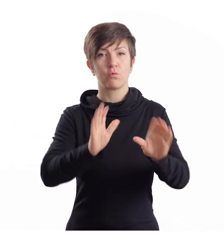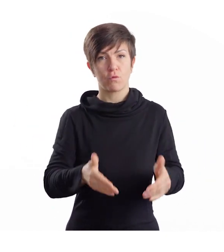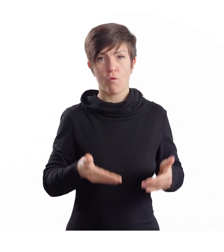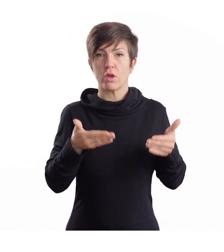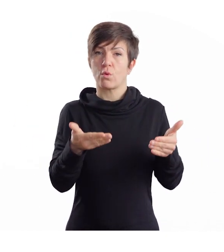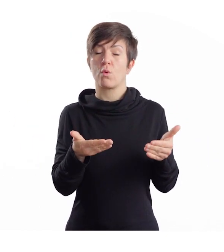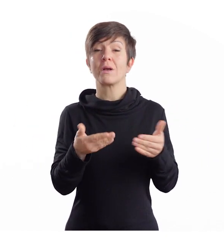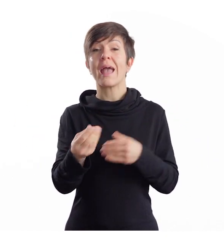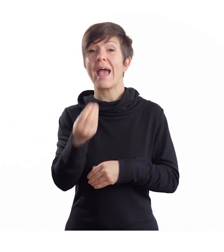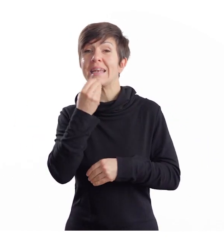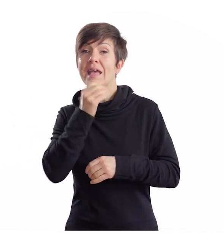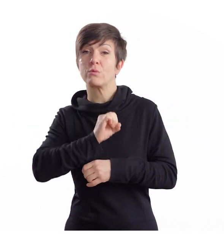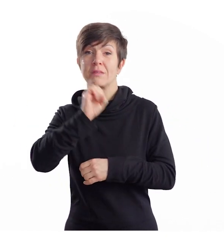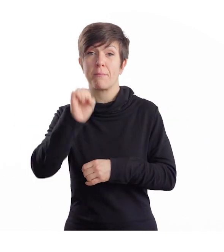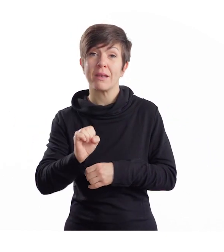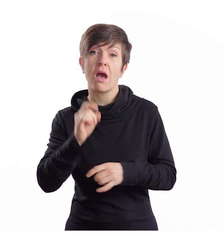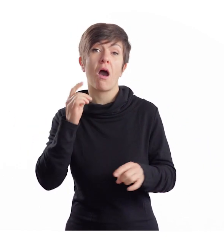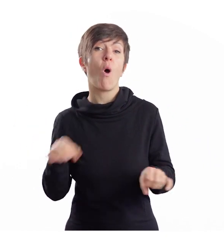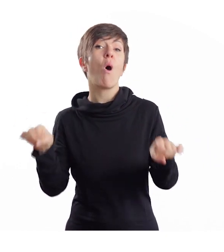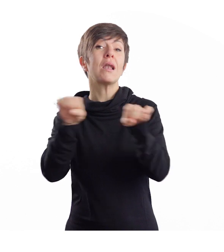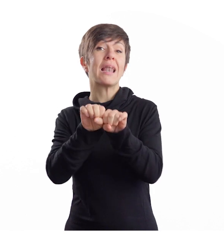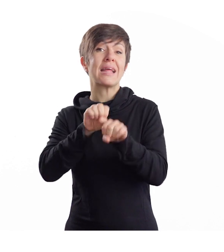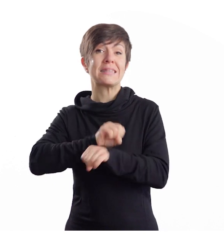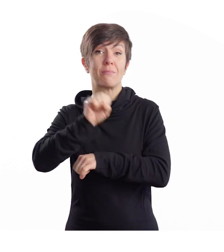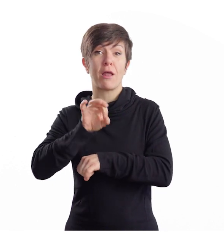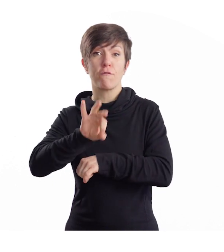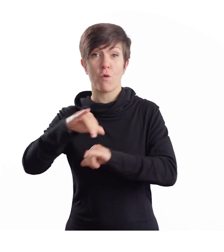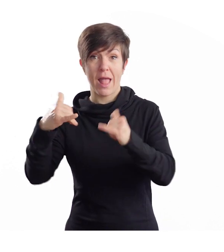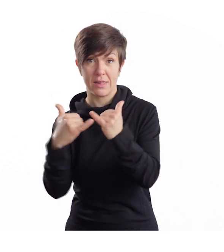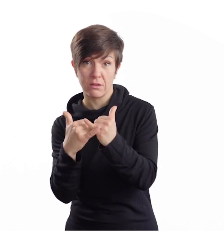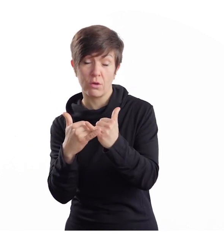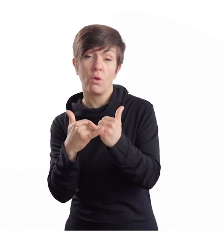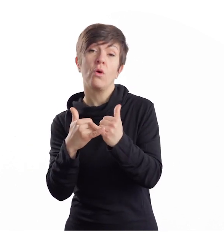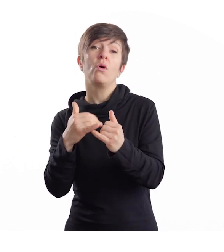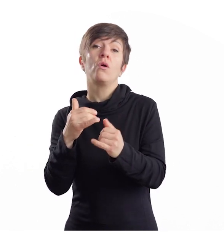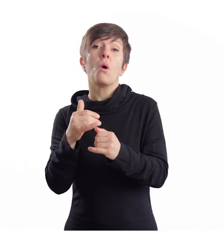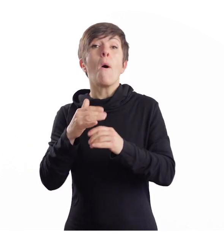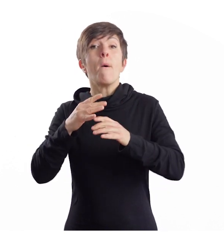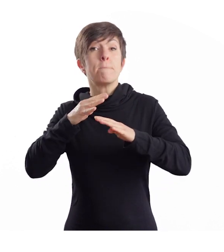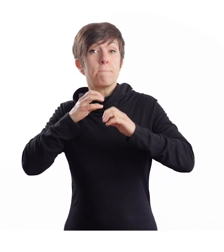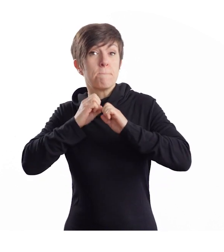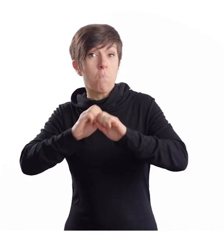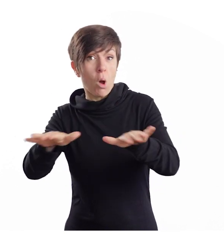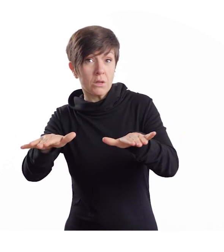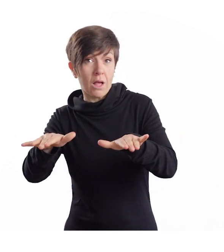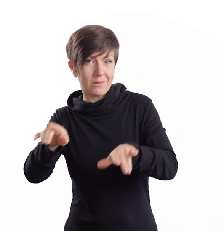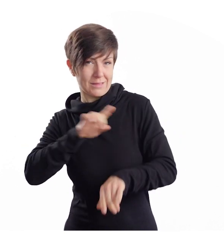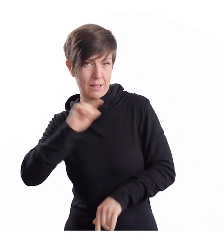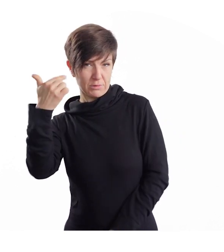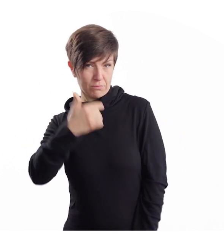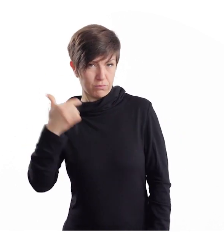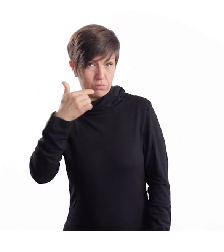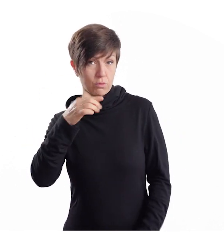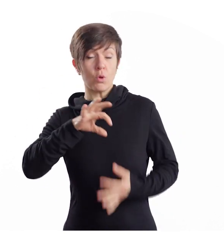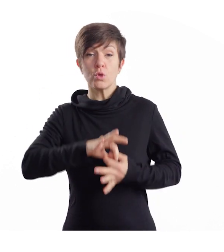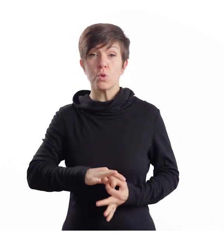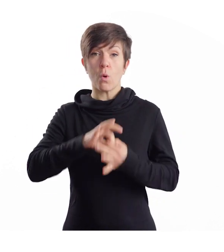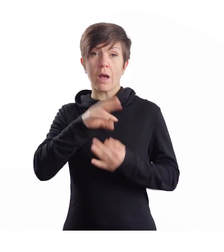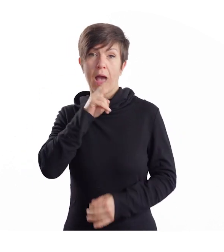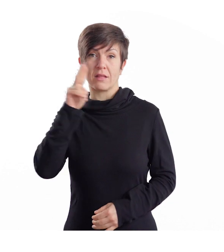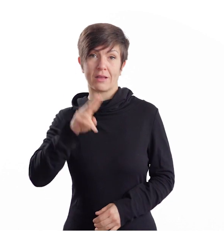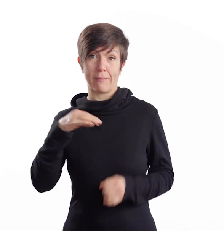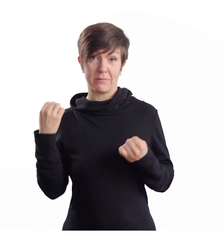Bewegungsförderung, Ernährungsseminare, Online-Seminare für Eltern bis hin zu Podcasts, die wir aufgenommen haben, Yoga,